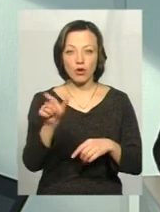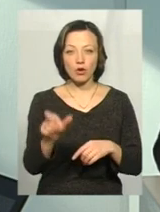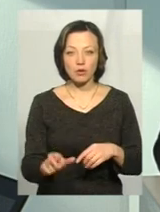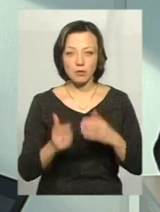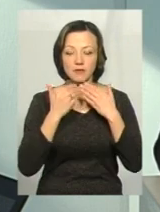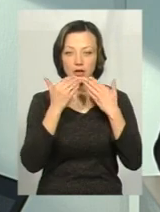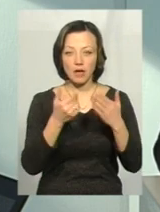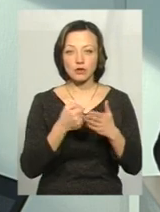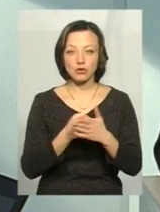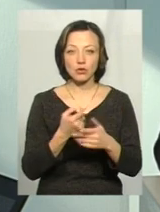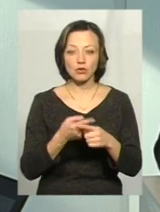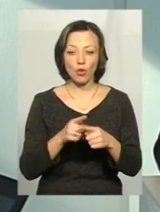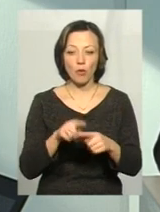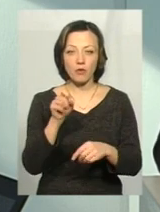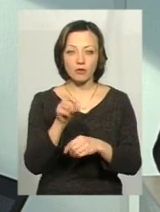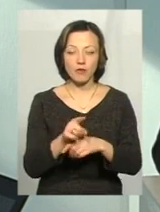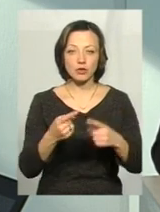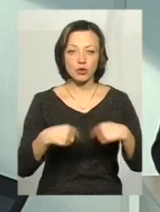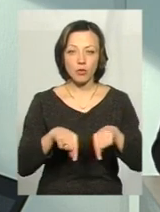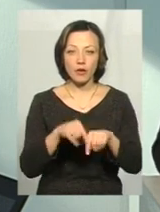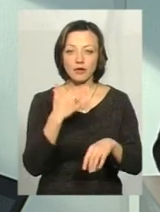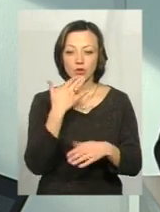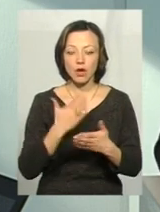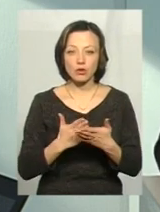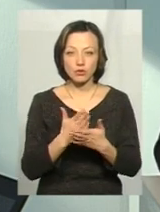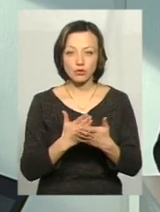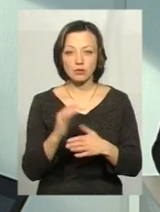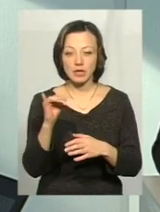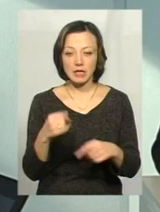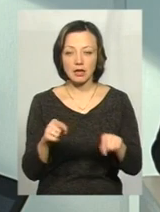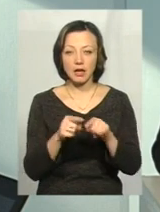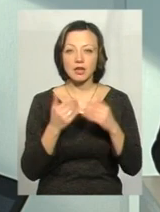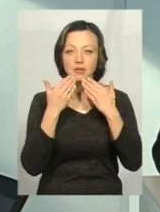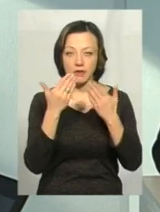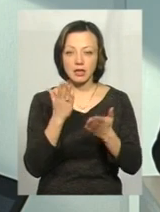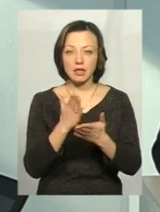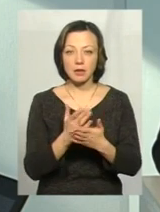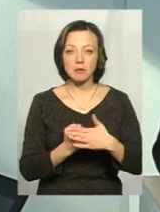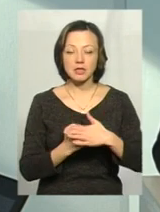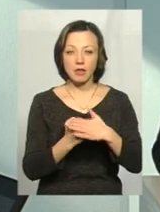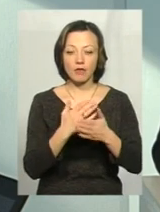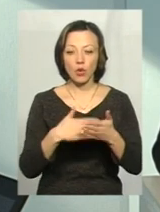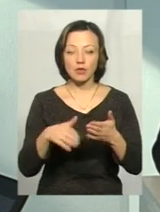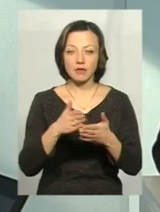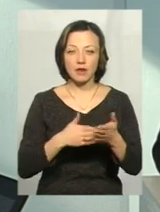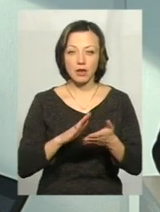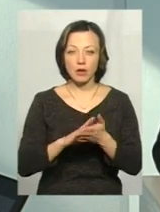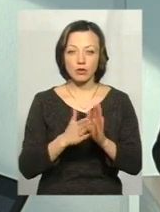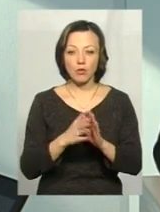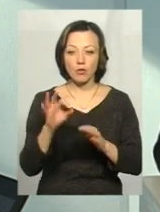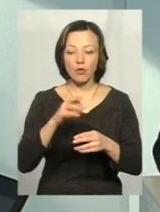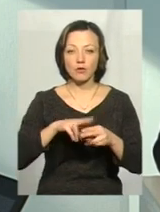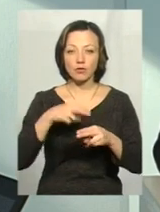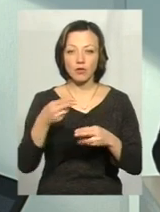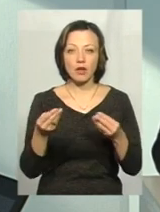звертається до цього уповноважного органу Національної служби і таке звернення є підставою для розірвання договору про відшкодування